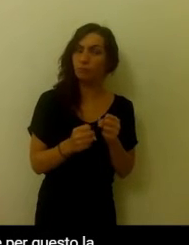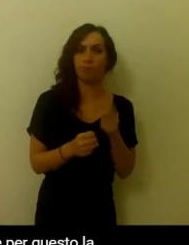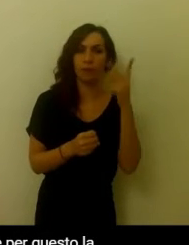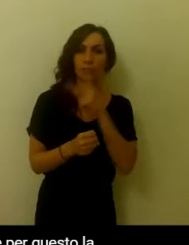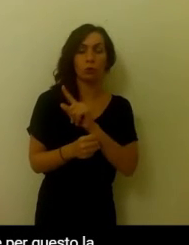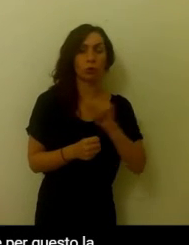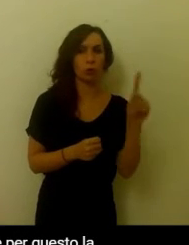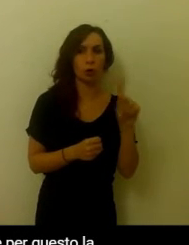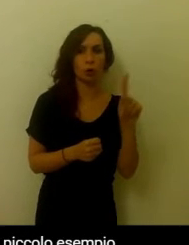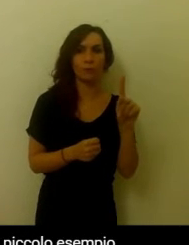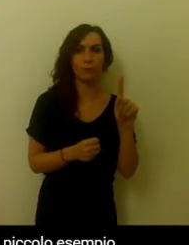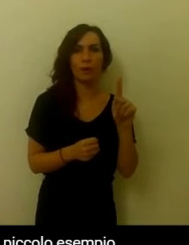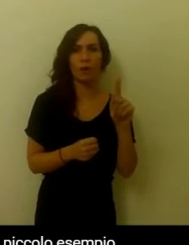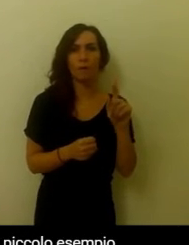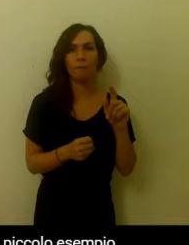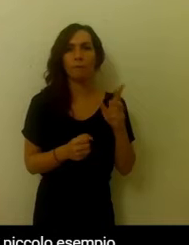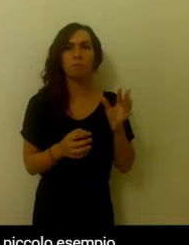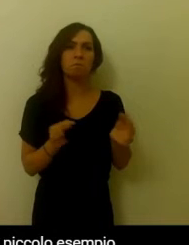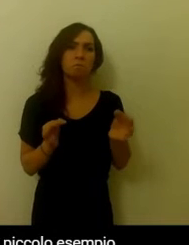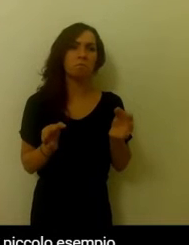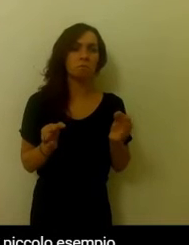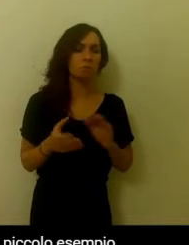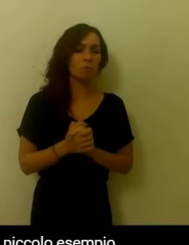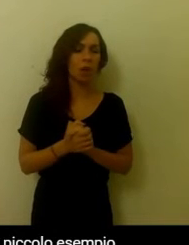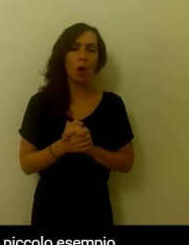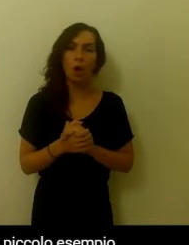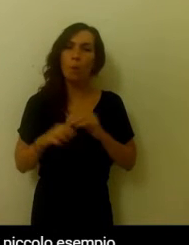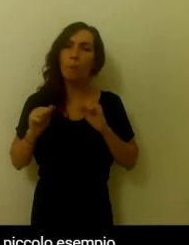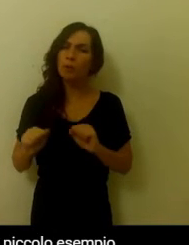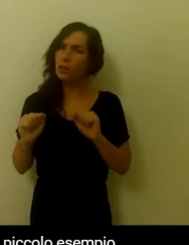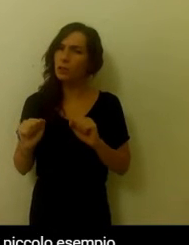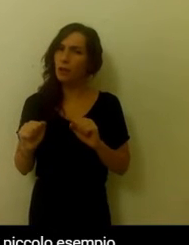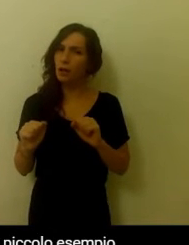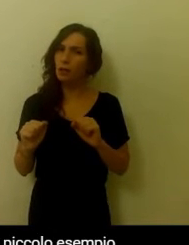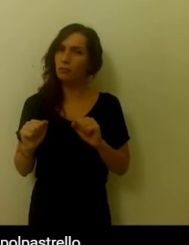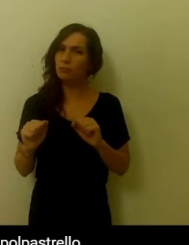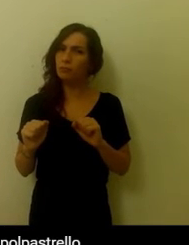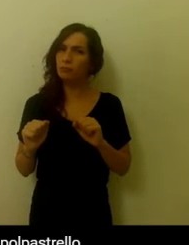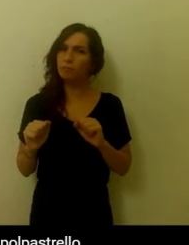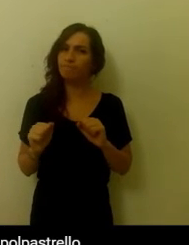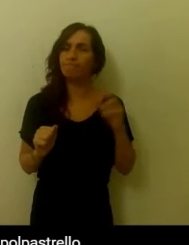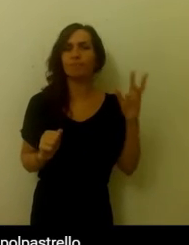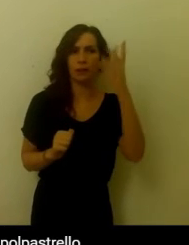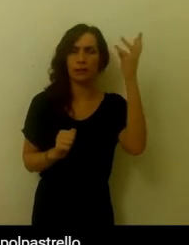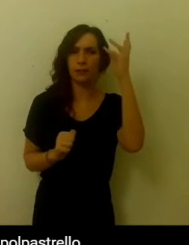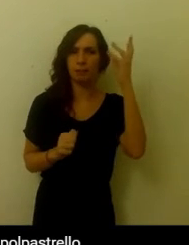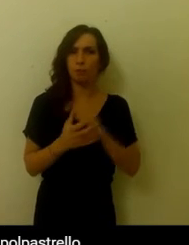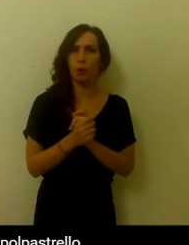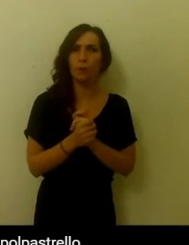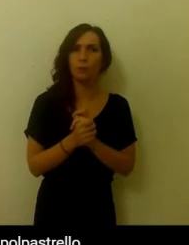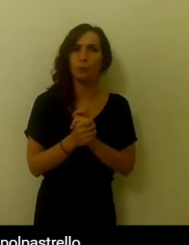per questo la definizione dice potenziale danno. Facciamo un piccolo esempio per addentrarci. Un